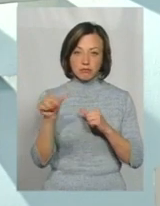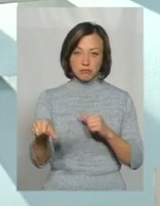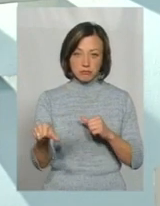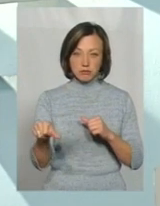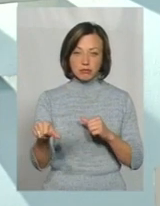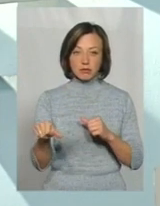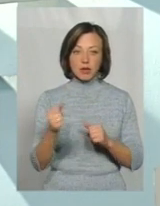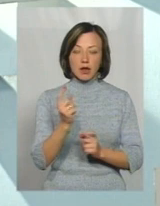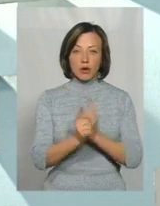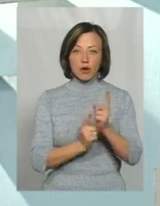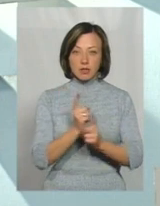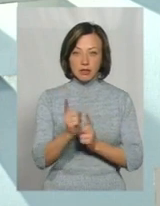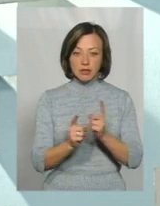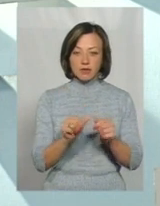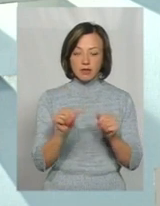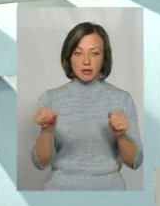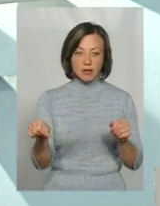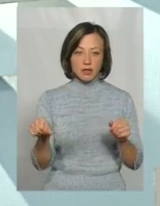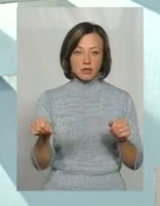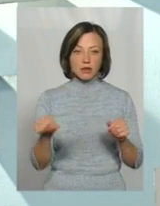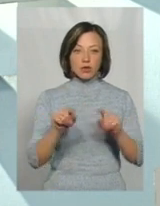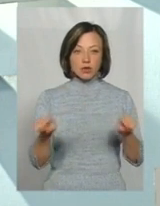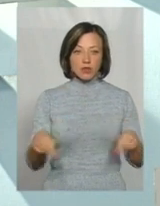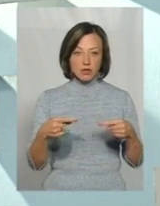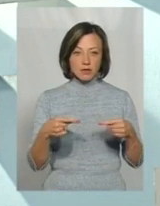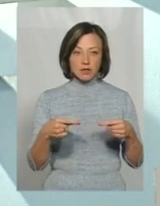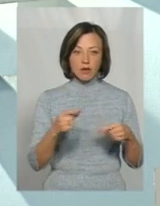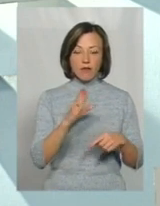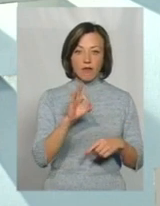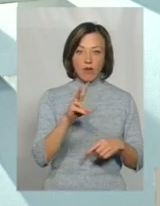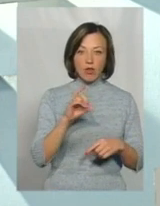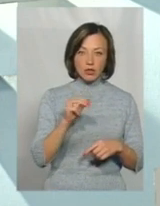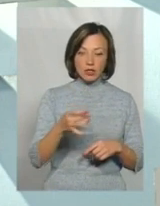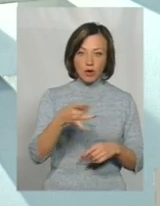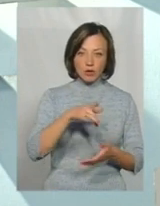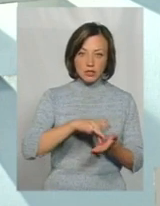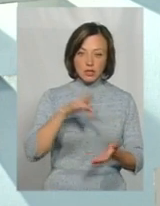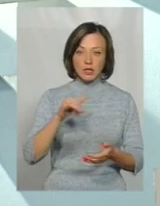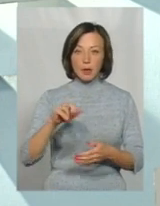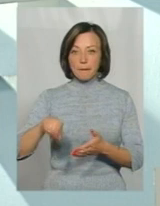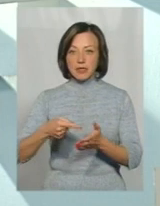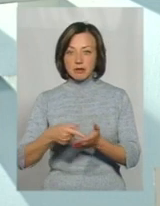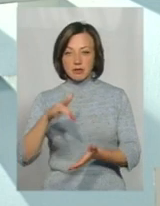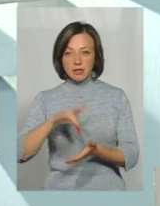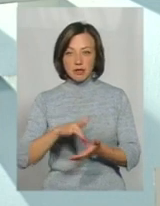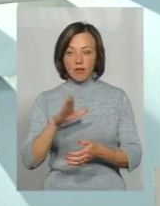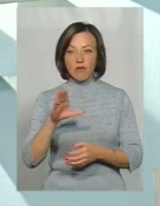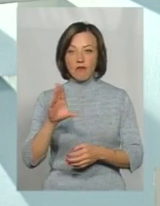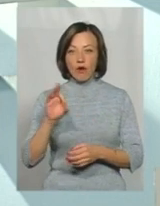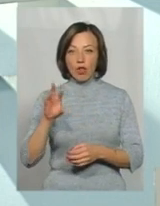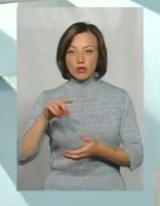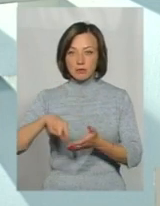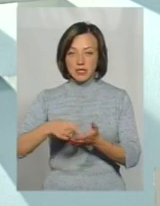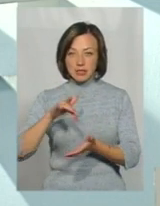Шляхом реорганізації, значить, вони відділилися і утворився Волочийський районний центр та Волочийський міський центр. Волочийський міський